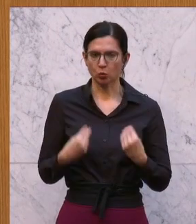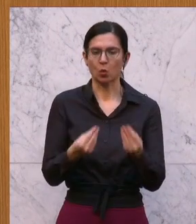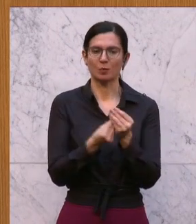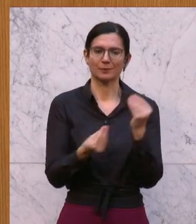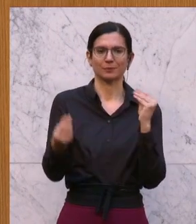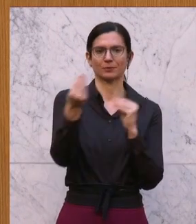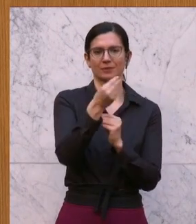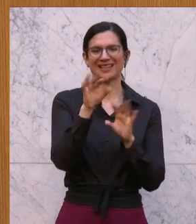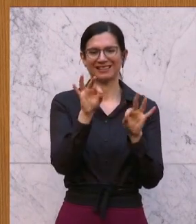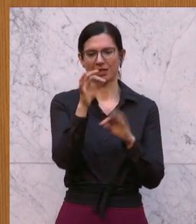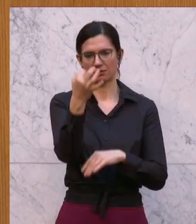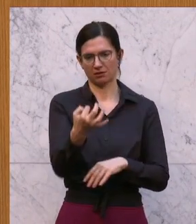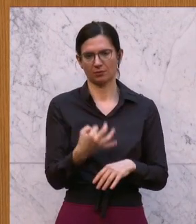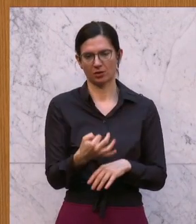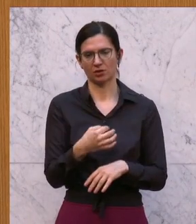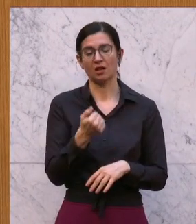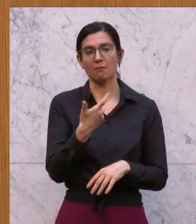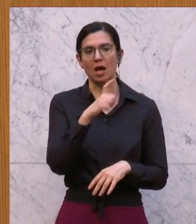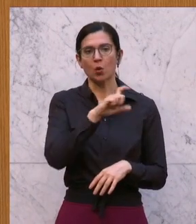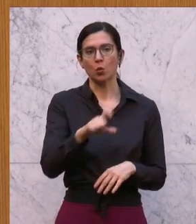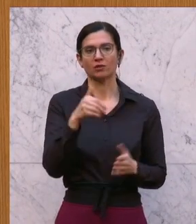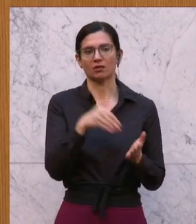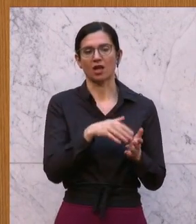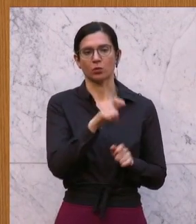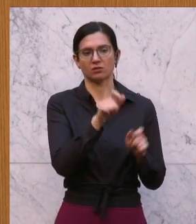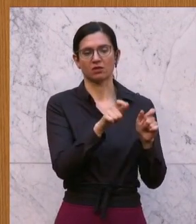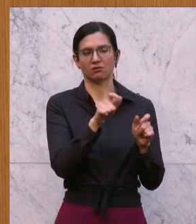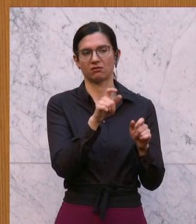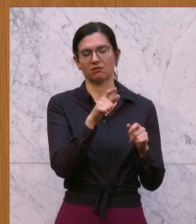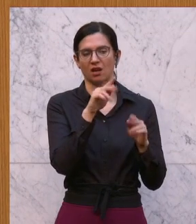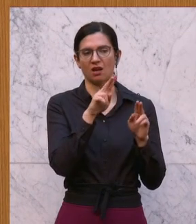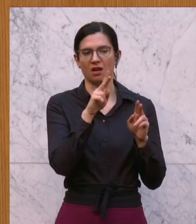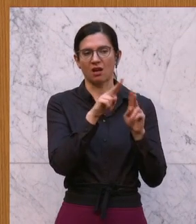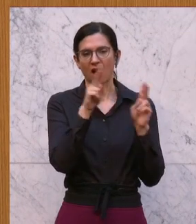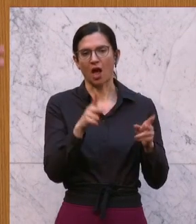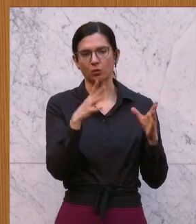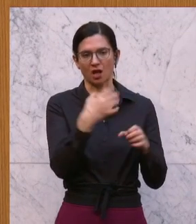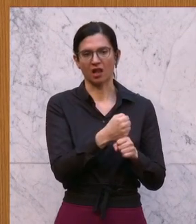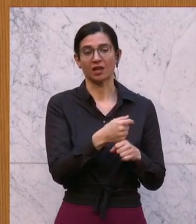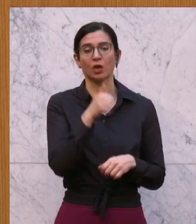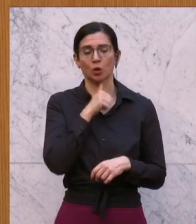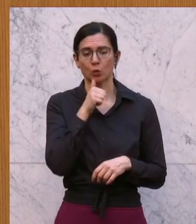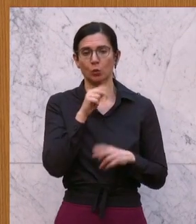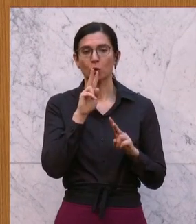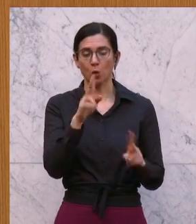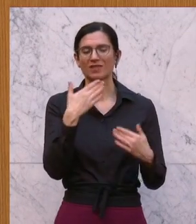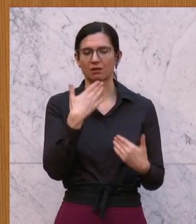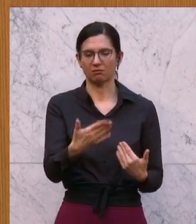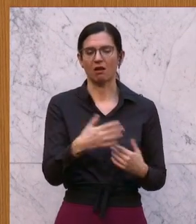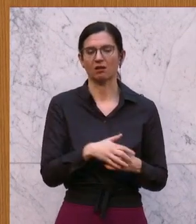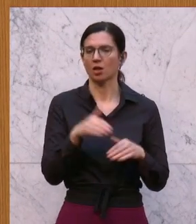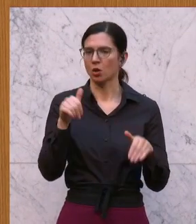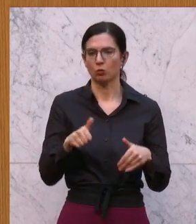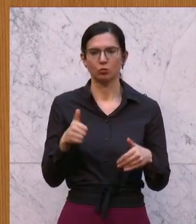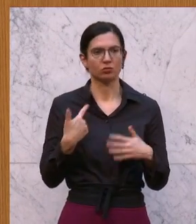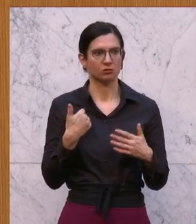zehn Prozent Mieterhöhungen auf hunderttausende Haushalte kommen. Da waren die Grünen, Gott sei Dank, auch der Meinung, das muss